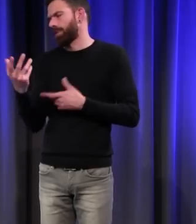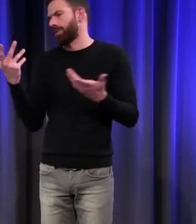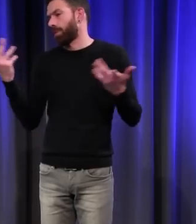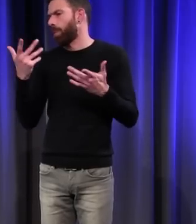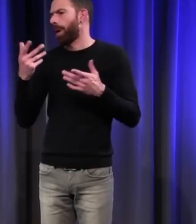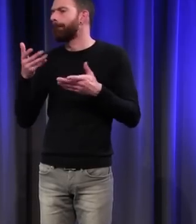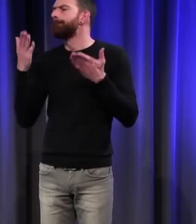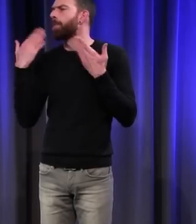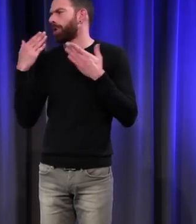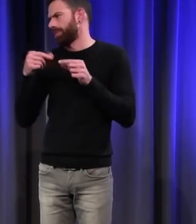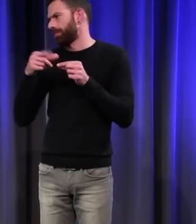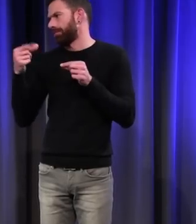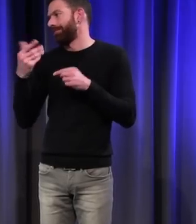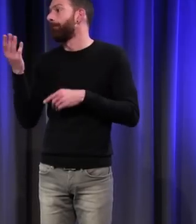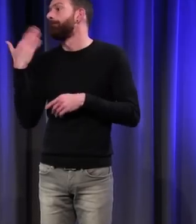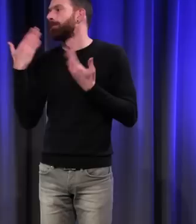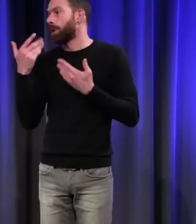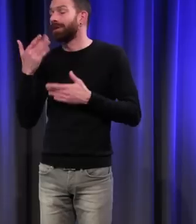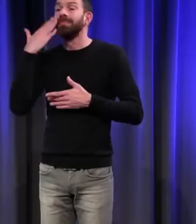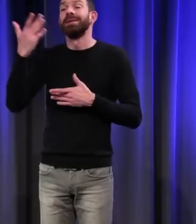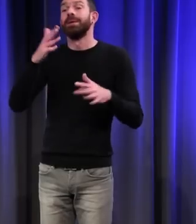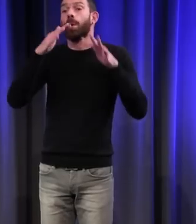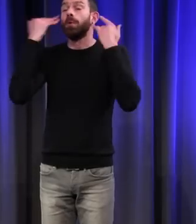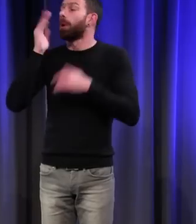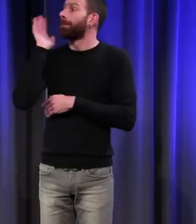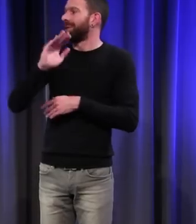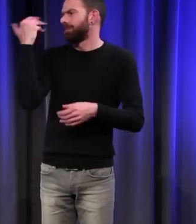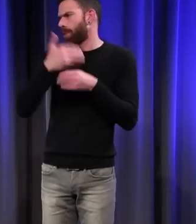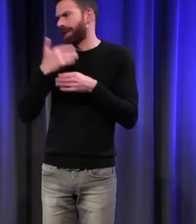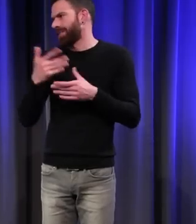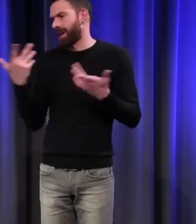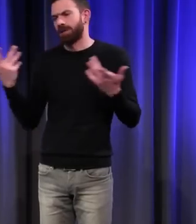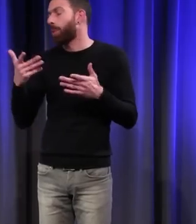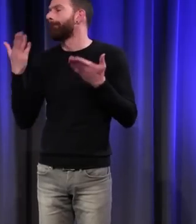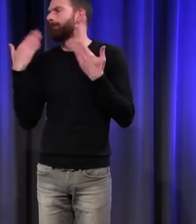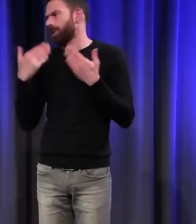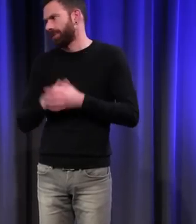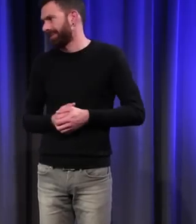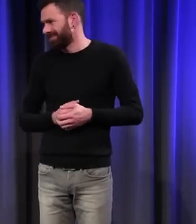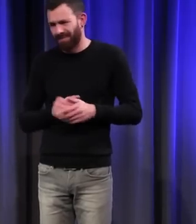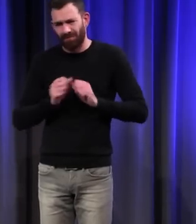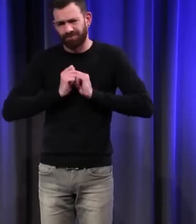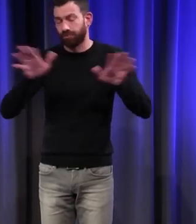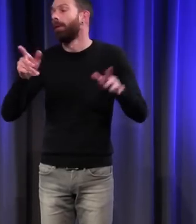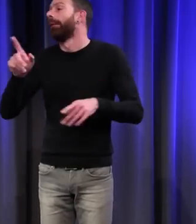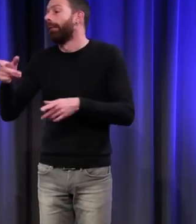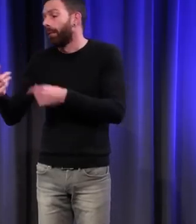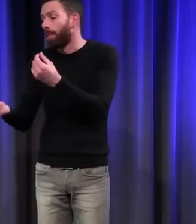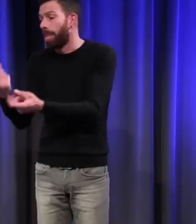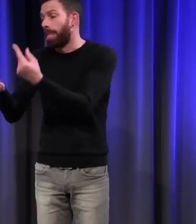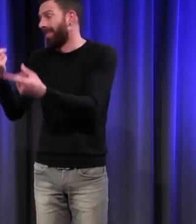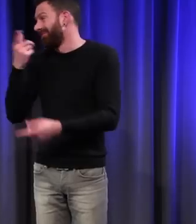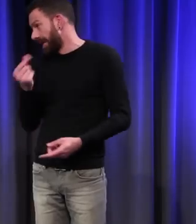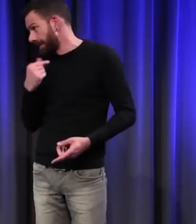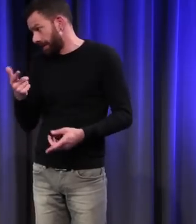S'il y avait une odeur pour caractériser le Moyen Âge, ce serait la menthe. On en met partout. C'est vrai que ça pousse partout. C'est facile